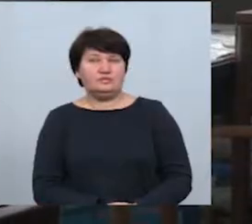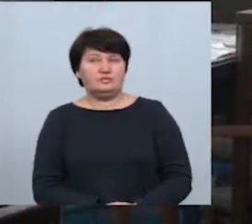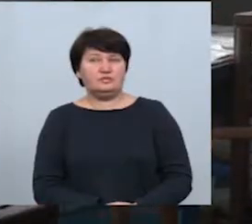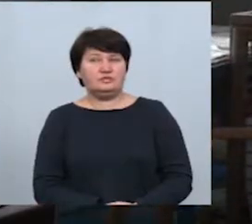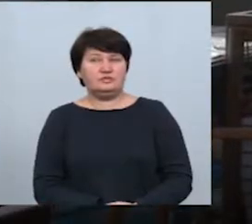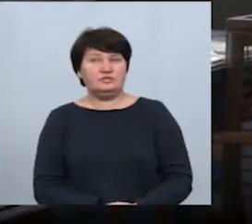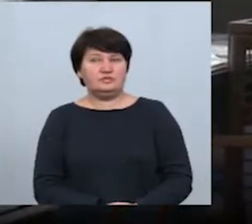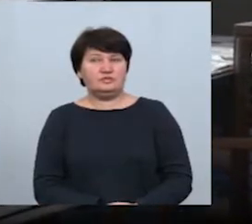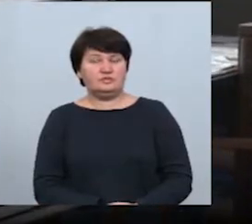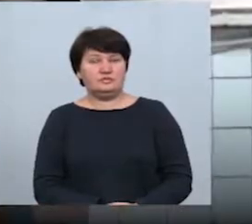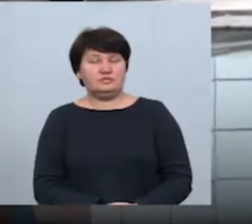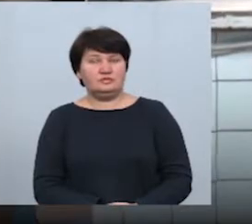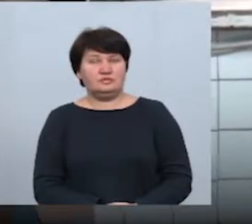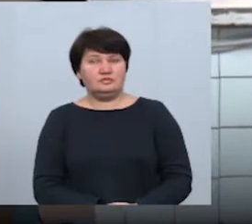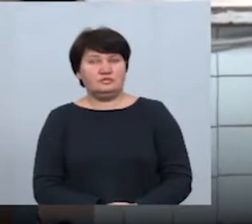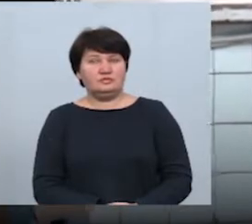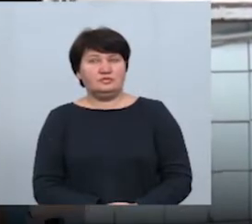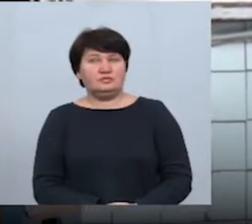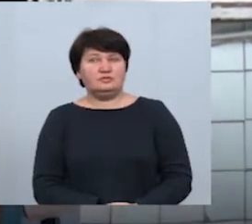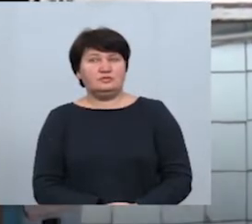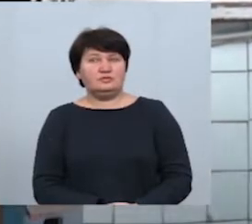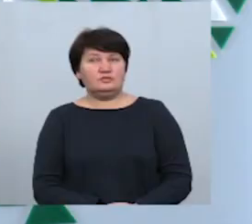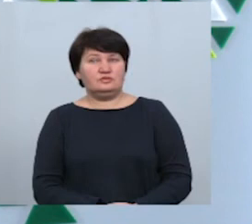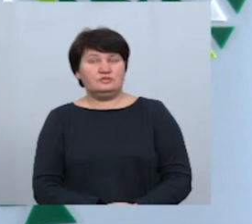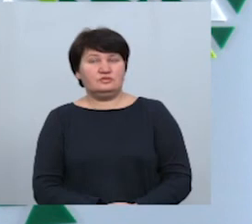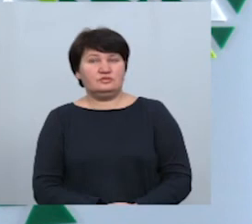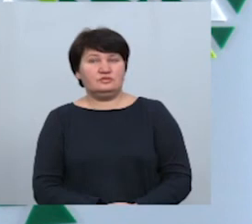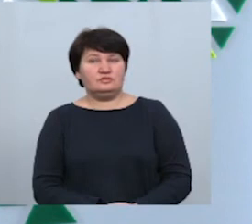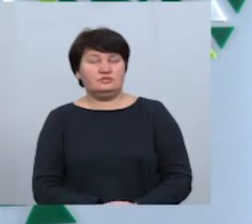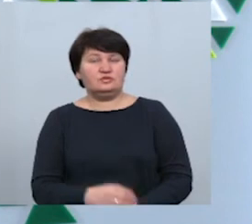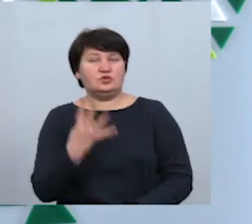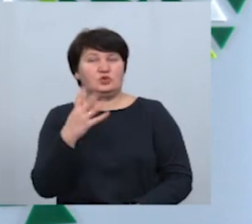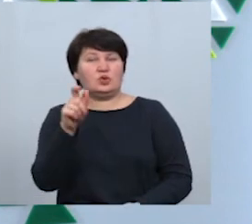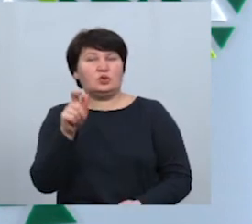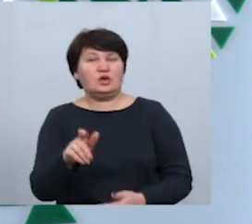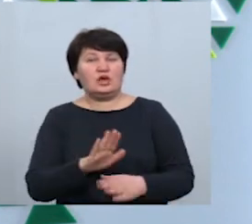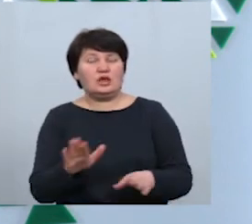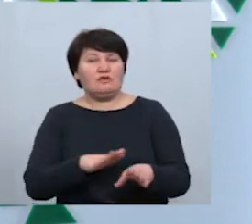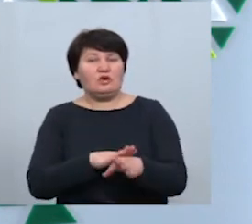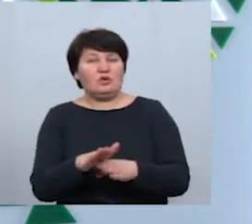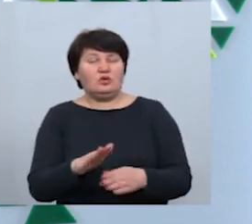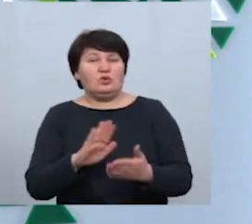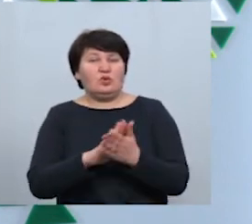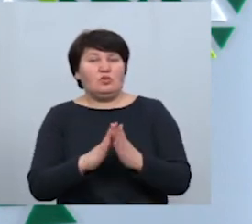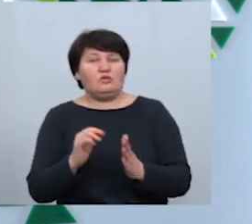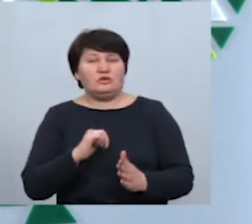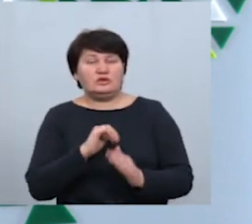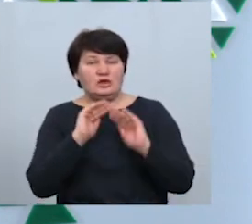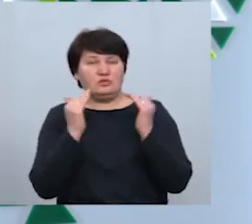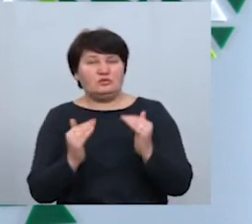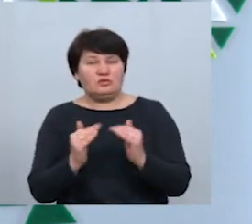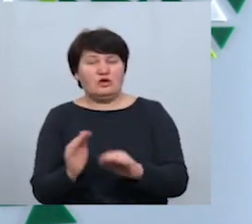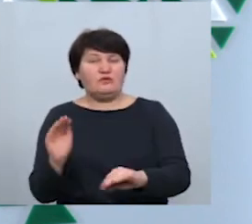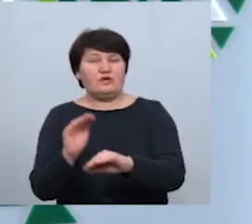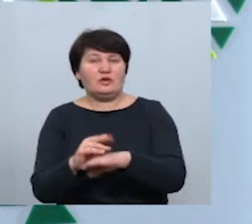новини на Суспільному, Івана Франківськ. Чотирьох людей, які не виконують умови самоізоляції, виявили впродовж доби